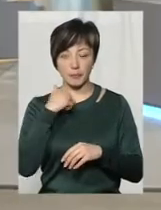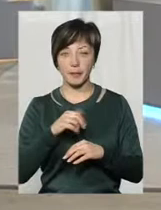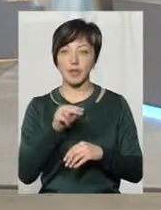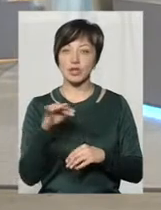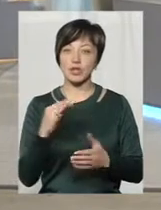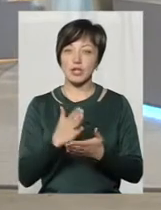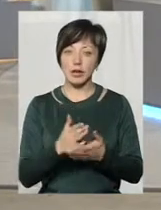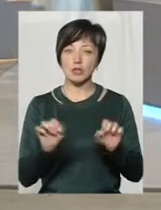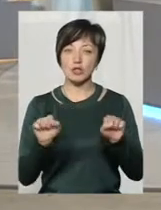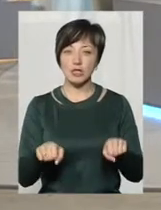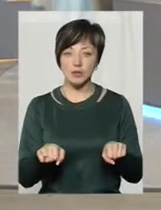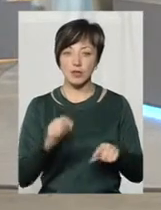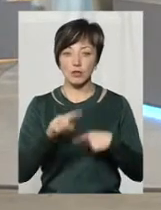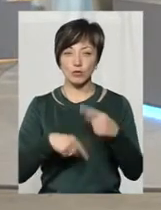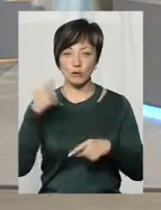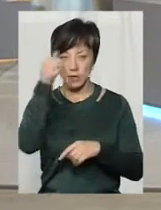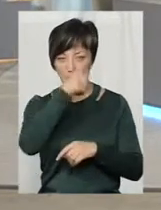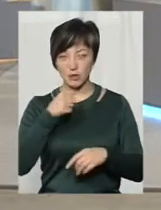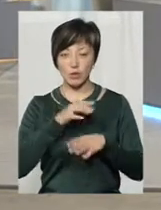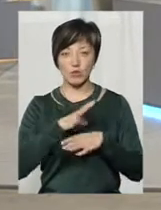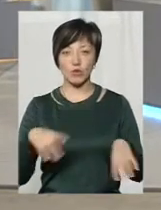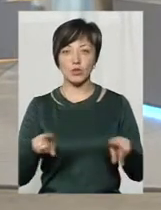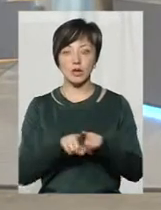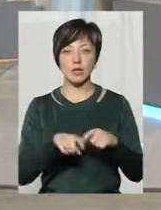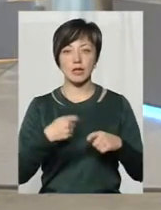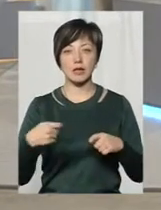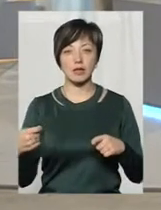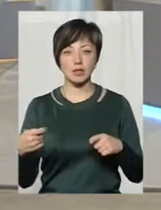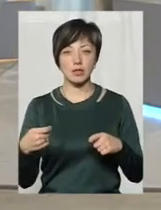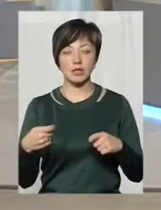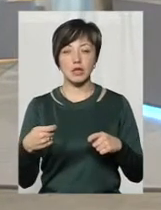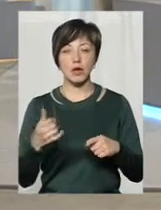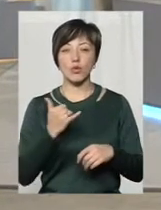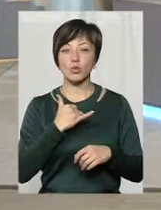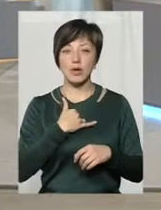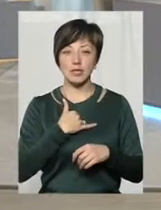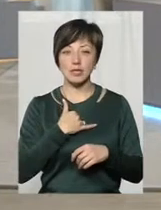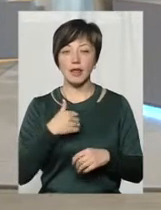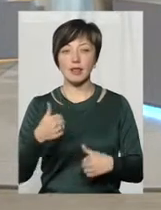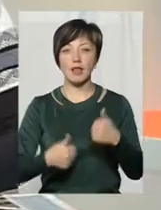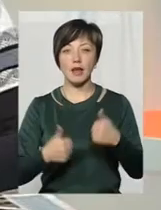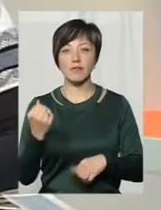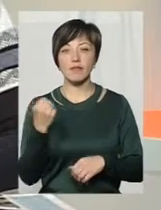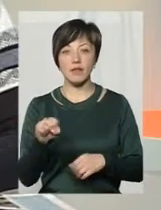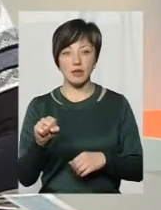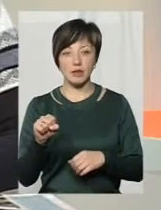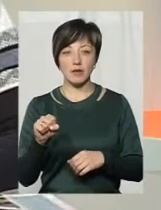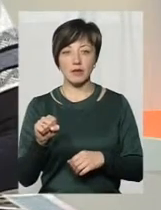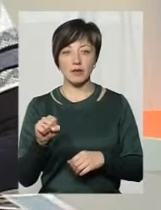Чи є можливість, можливо, на наступний рік, щоб не було там зотримок замінювати? У тендер виграв